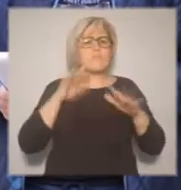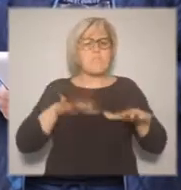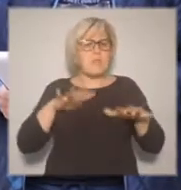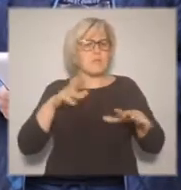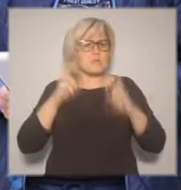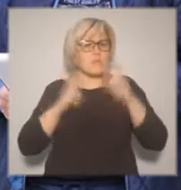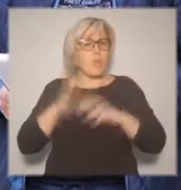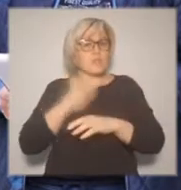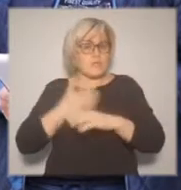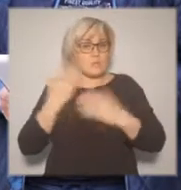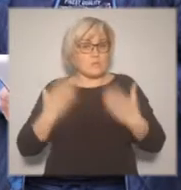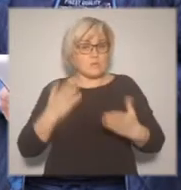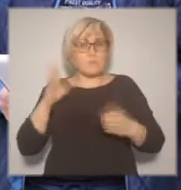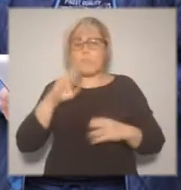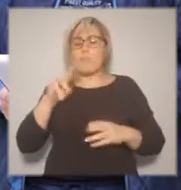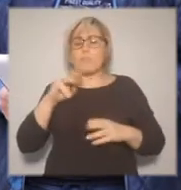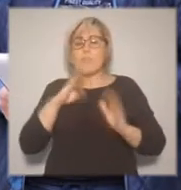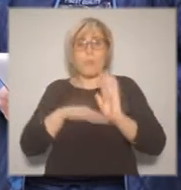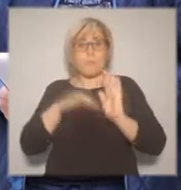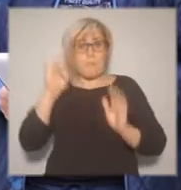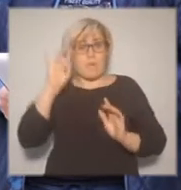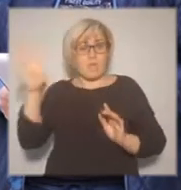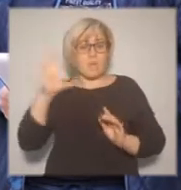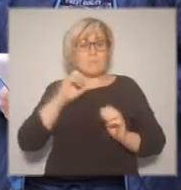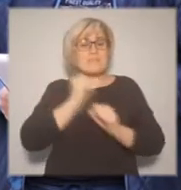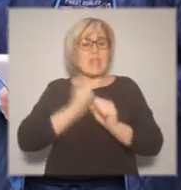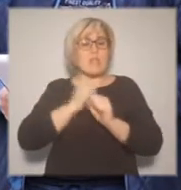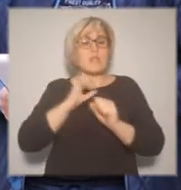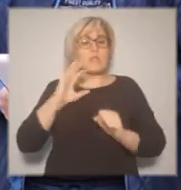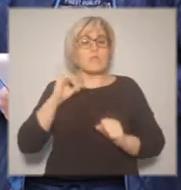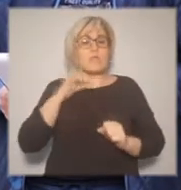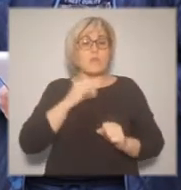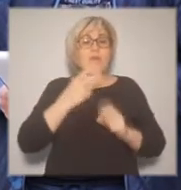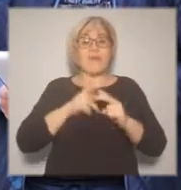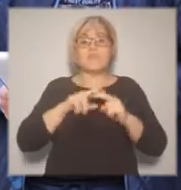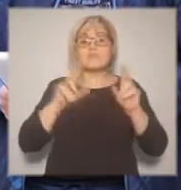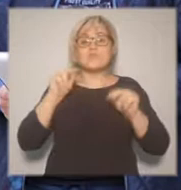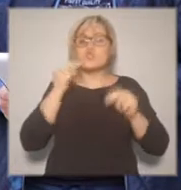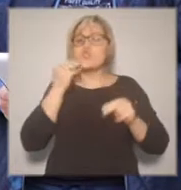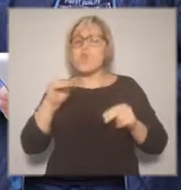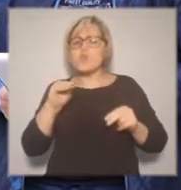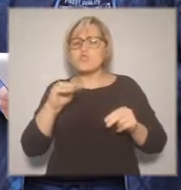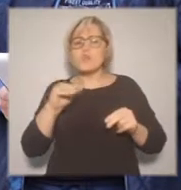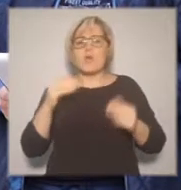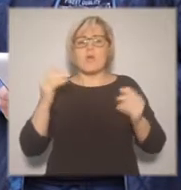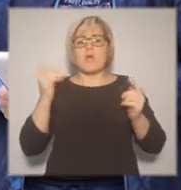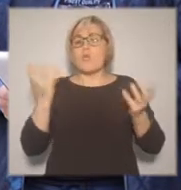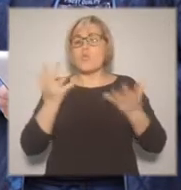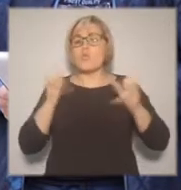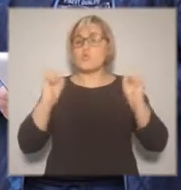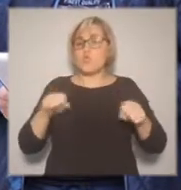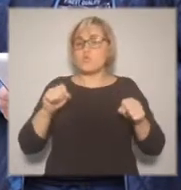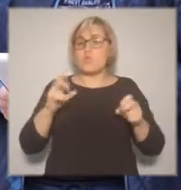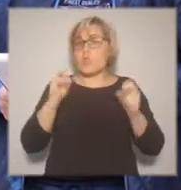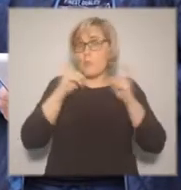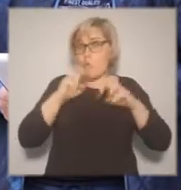А это значит качество. Качество можно не проверять. Им нужно сегодня пользоваться, и этот бренд будет присваиваться всем, кто будет участвовать